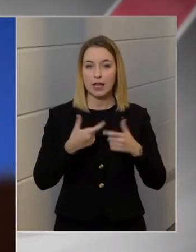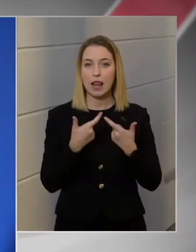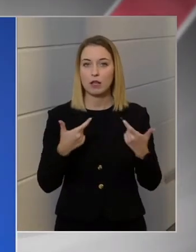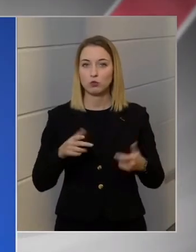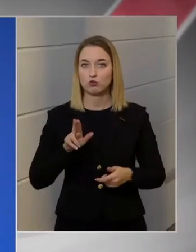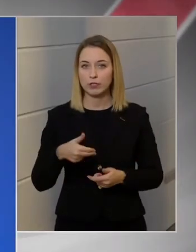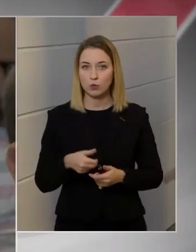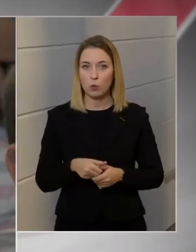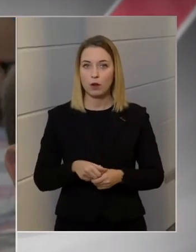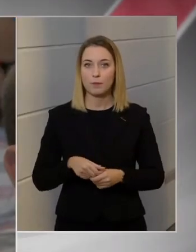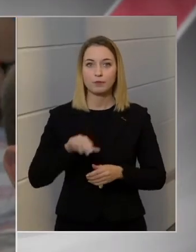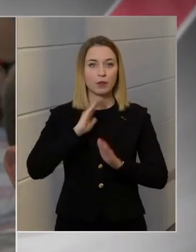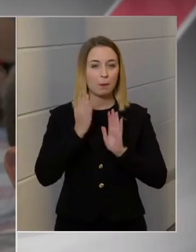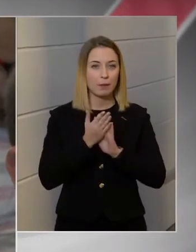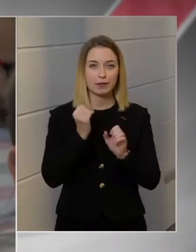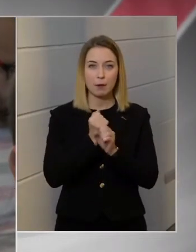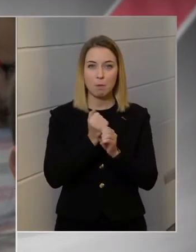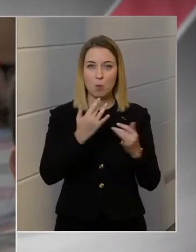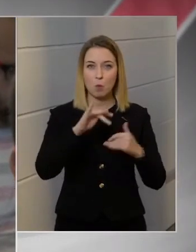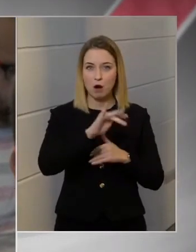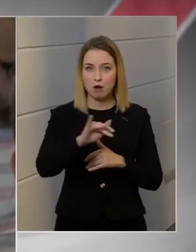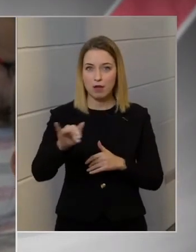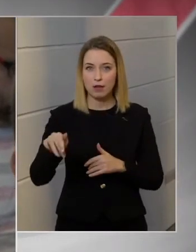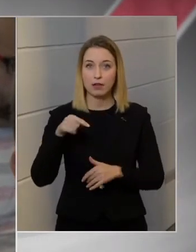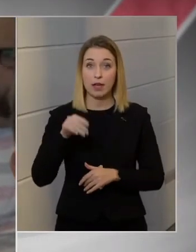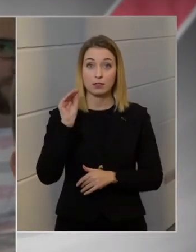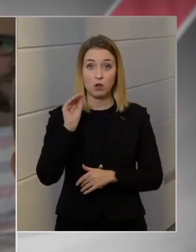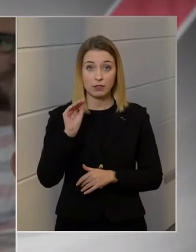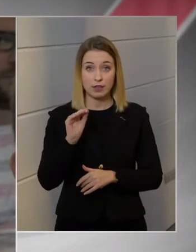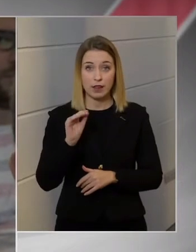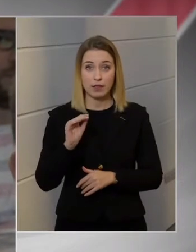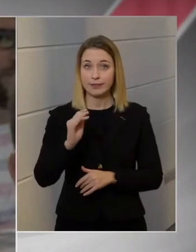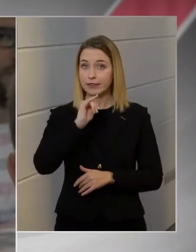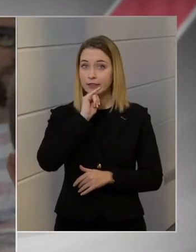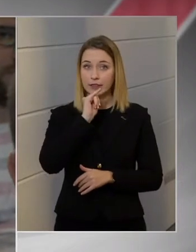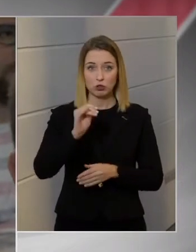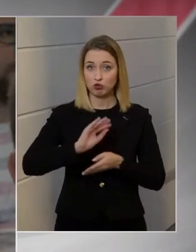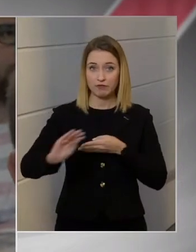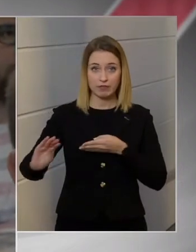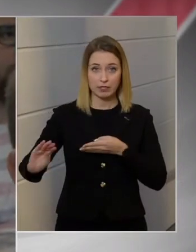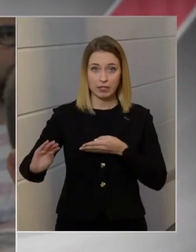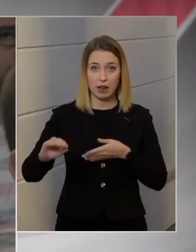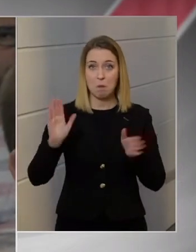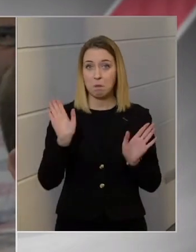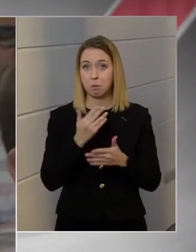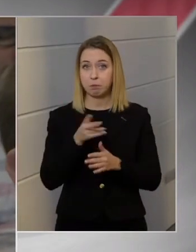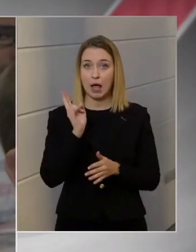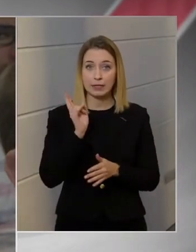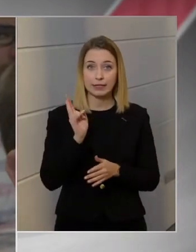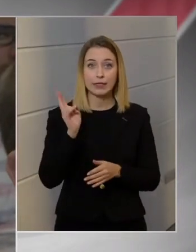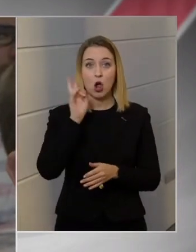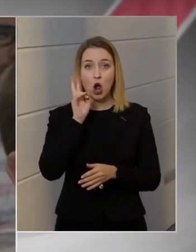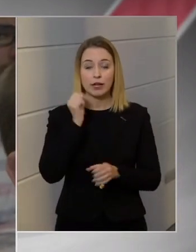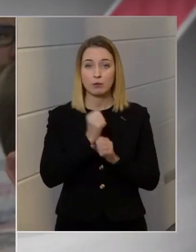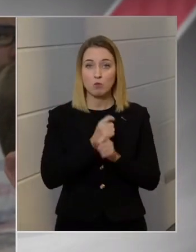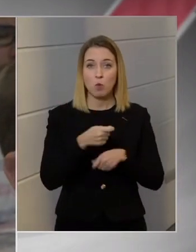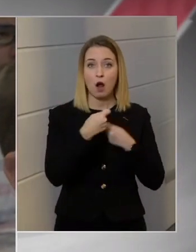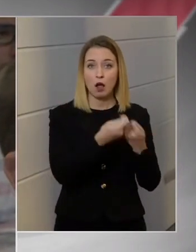a lehetőségeről minden munkahelyen. Ez azt jelenti el, hogy akkor nincsenek kivételek. Bárki, aki munkahadó,